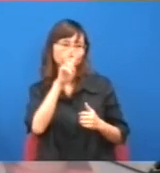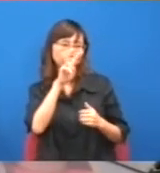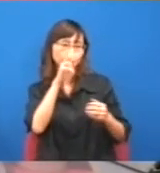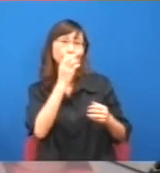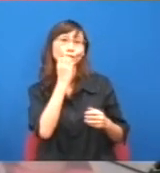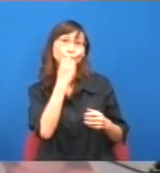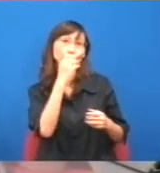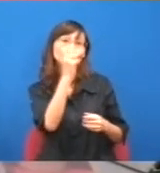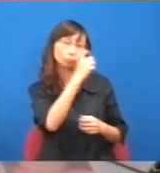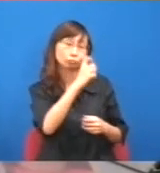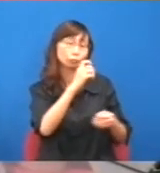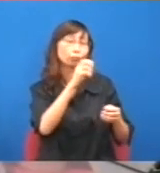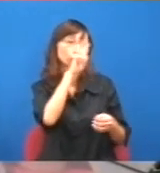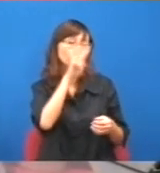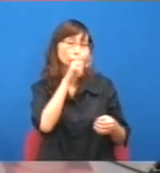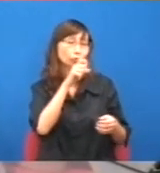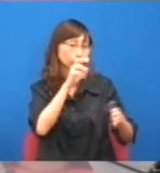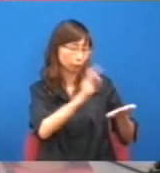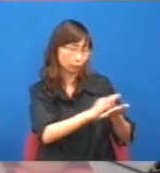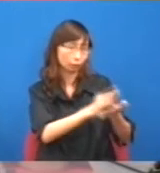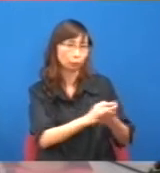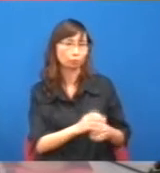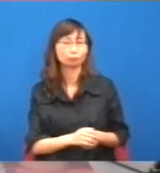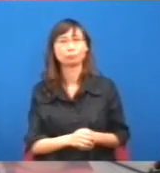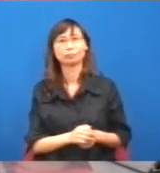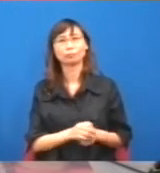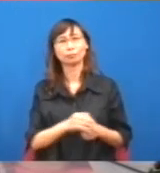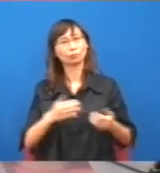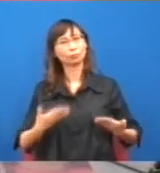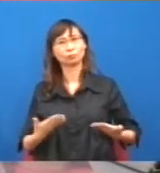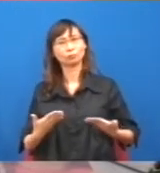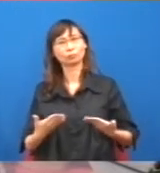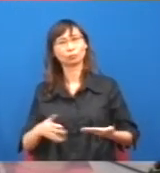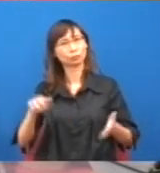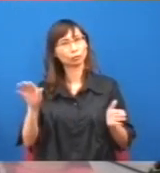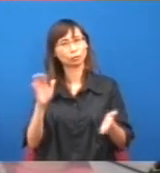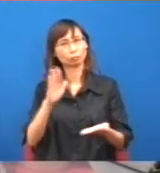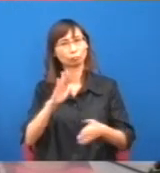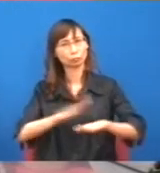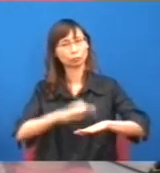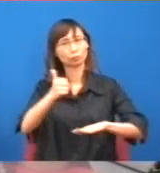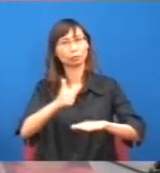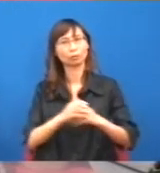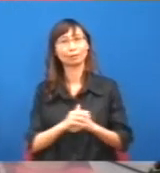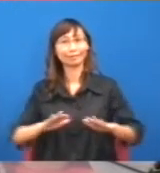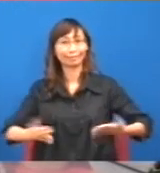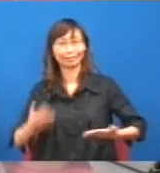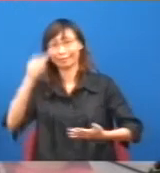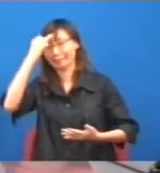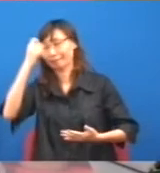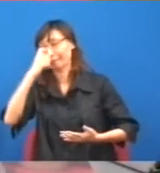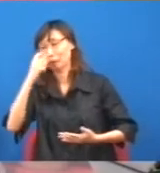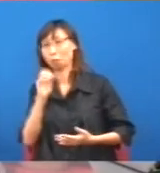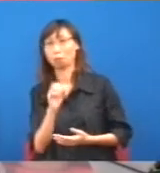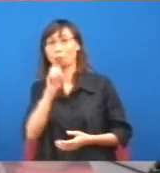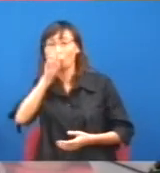因為民建聯和工人會都可惡,了,但現在梁振英說不好,怎樣搞呢?失敗爭